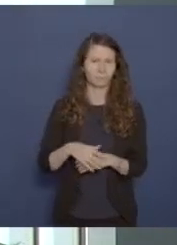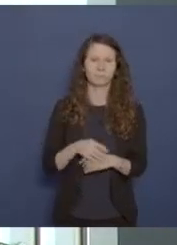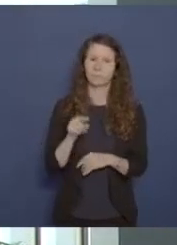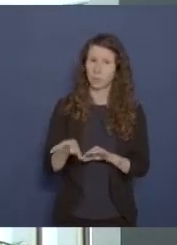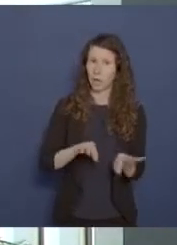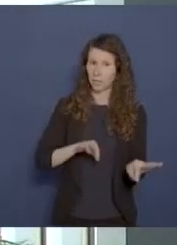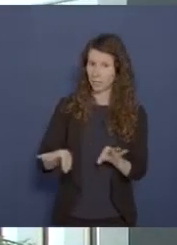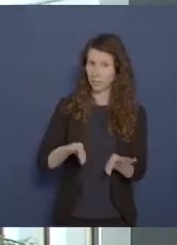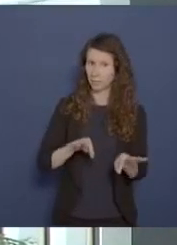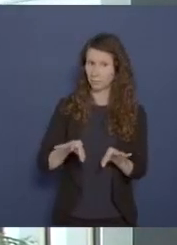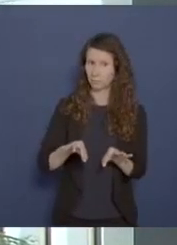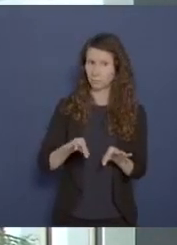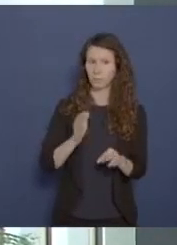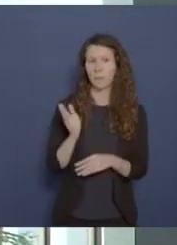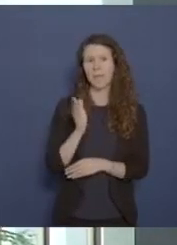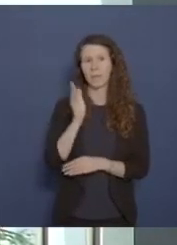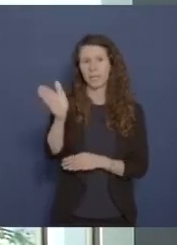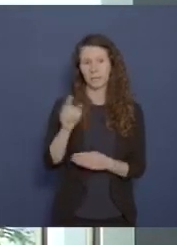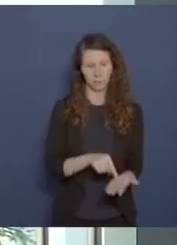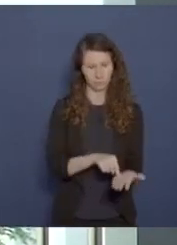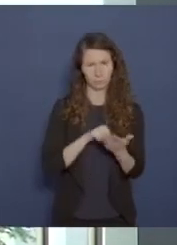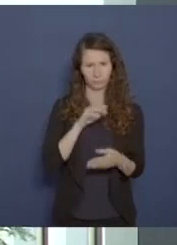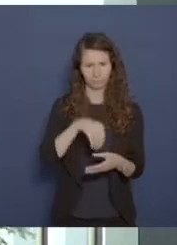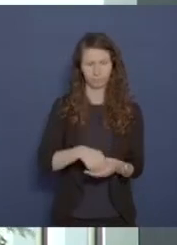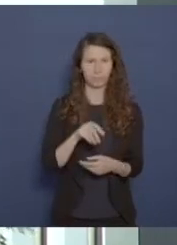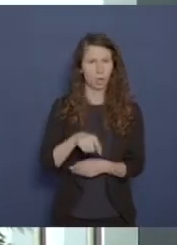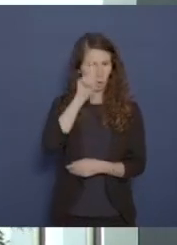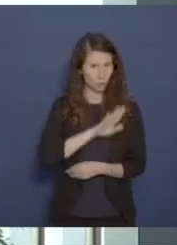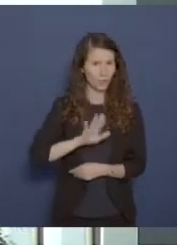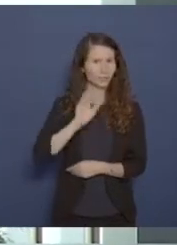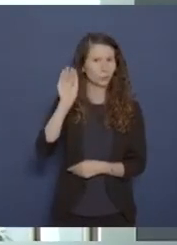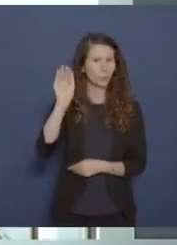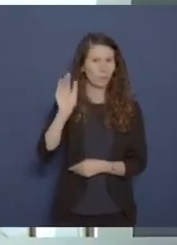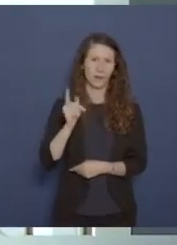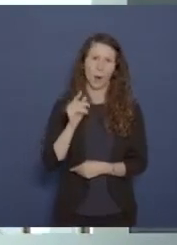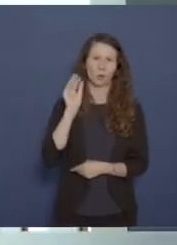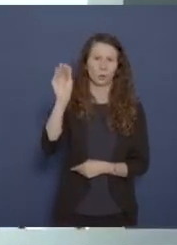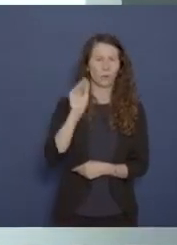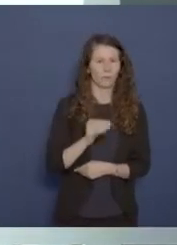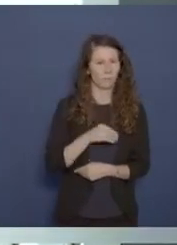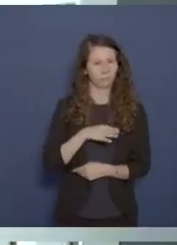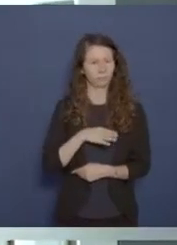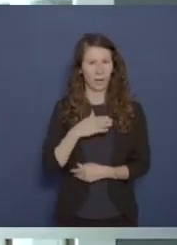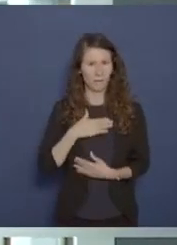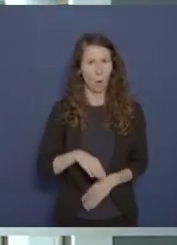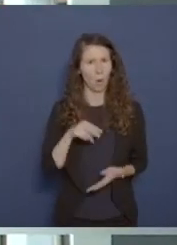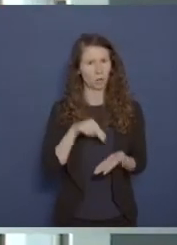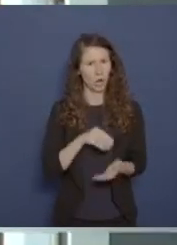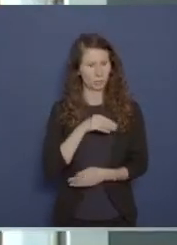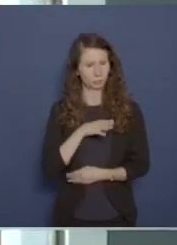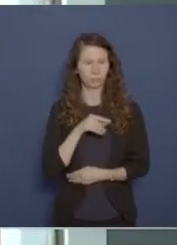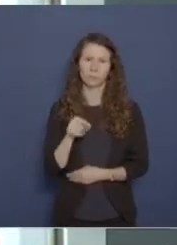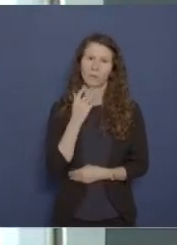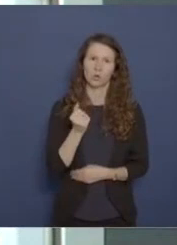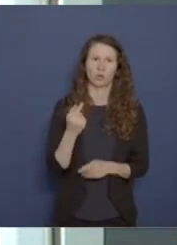Strategie zeigt Perspektiven auf, wie Deutschland seine Zukunft, auch seinen künftigen Wohlstand mit Forschung und Innovation erfolgreich